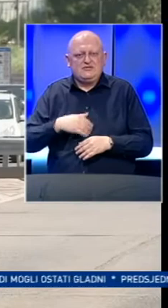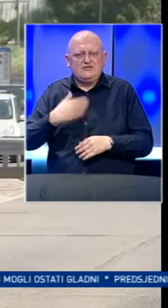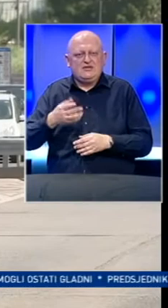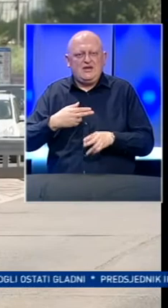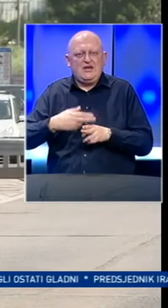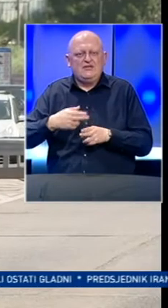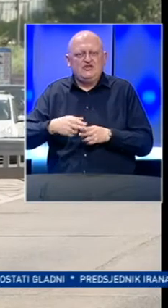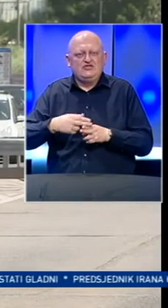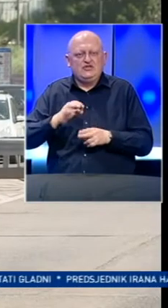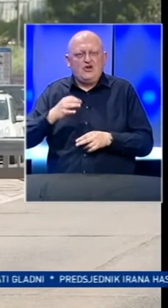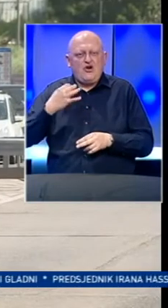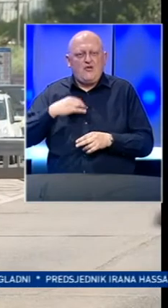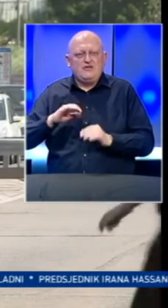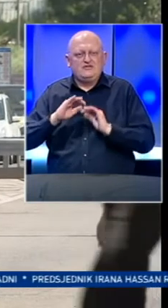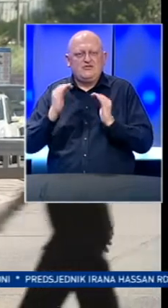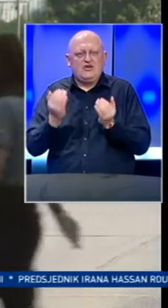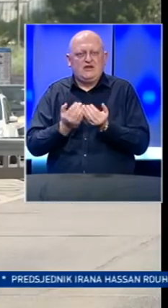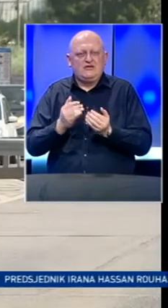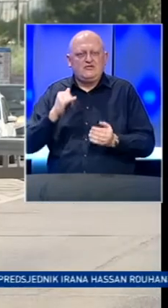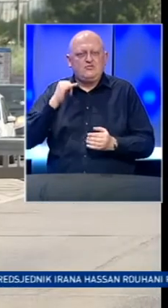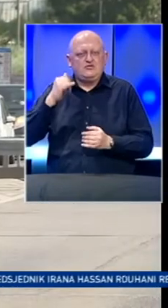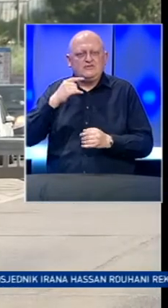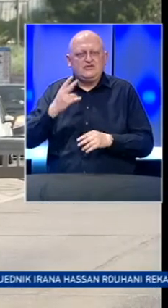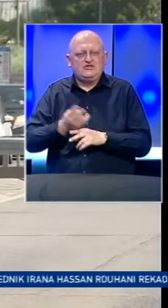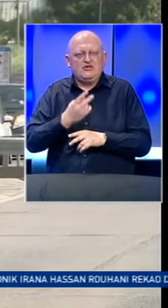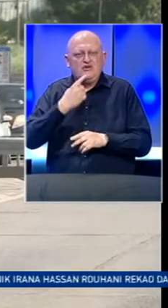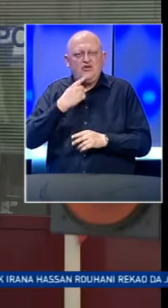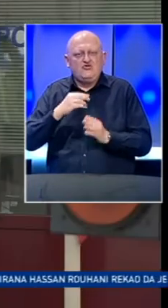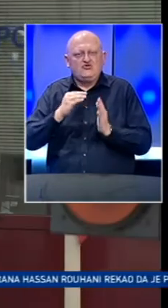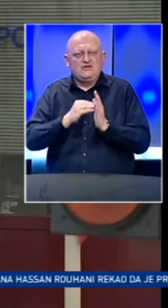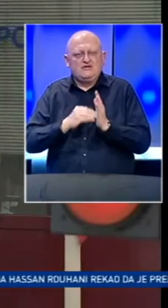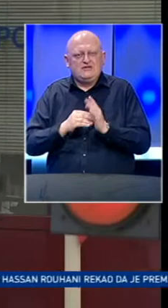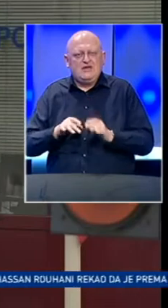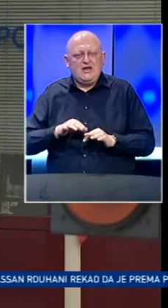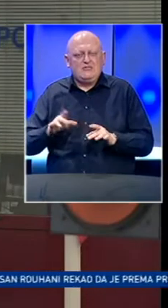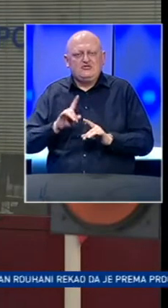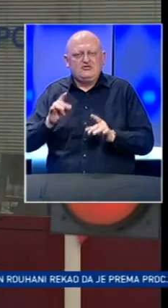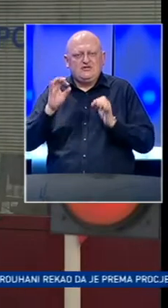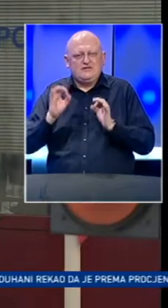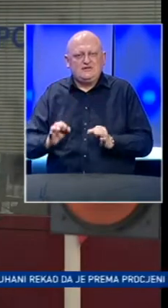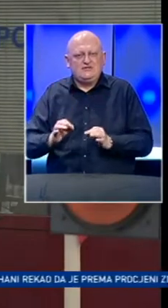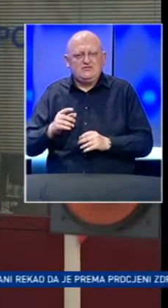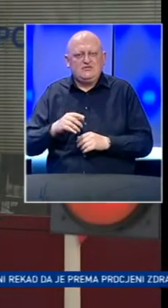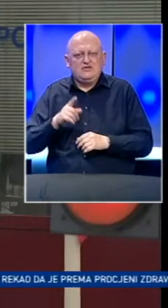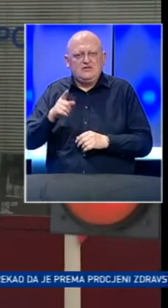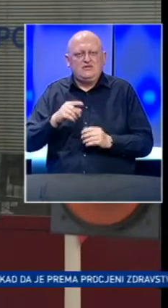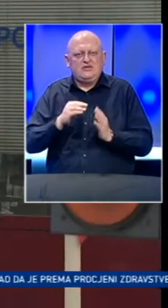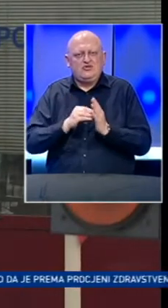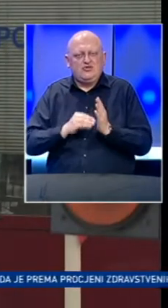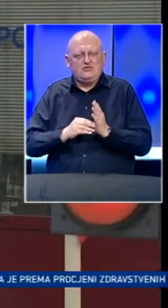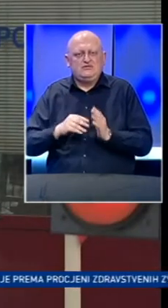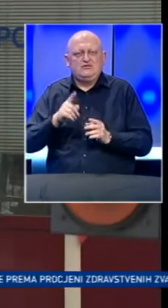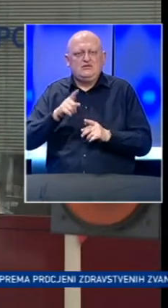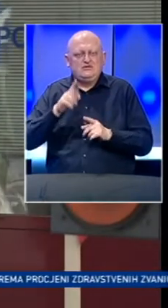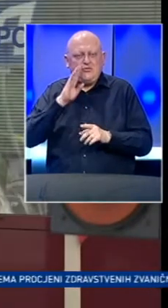Hrvatskom izdavati rješenja o obveznoj karanteni putnicima iz zemalja koje su na listi epidemiološki nesigurnih. Na toj